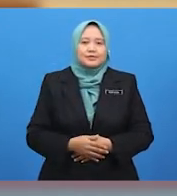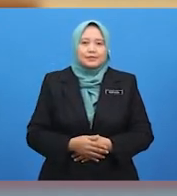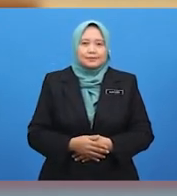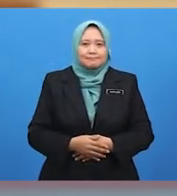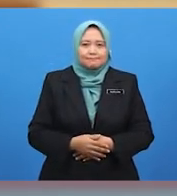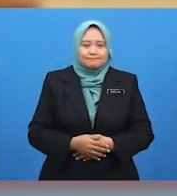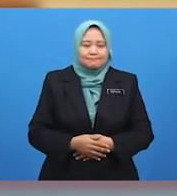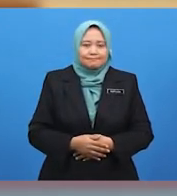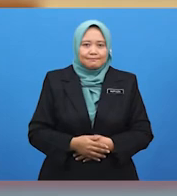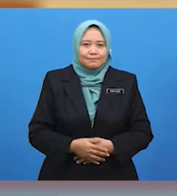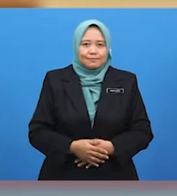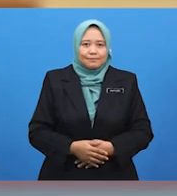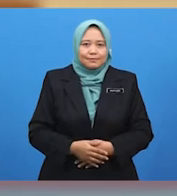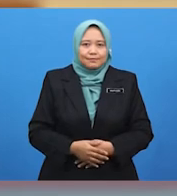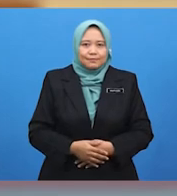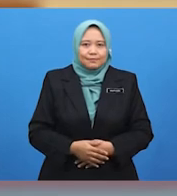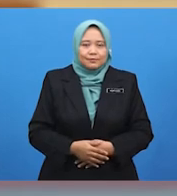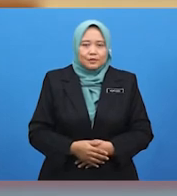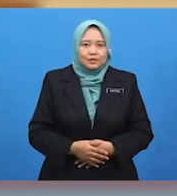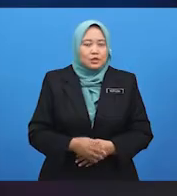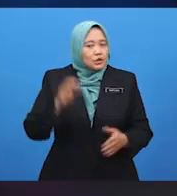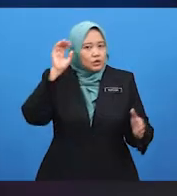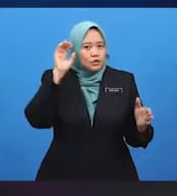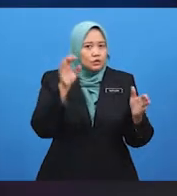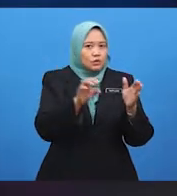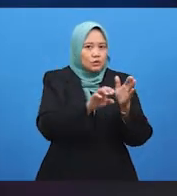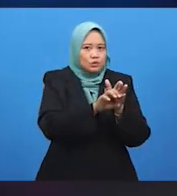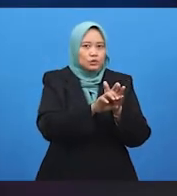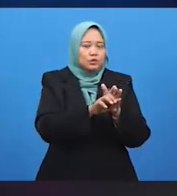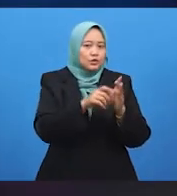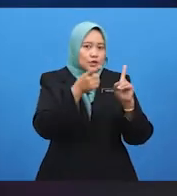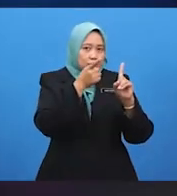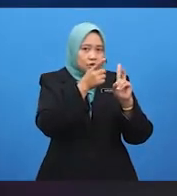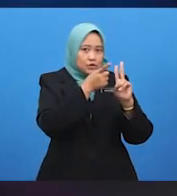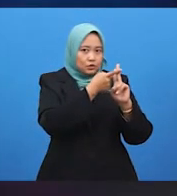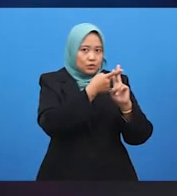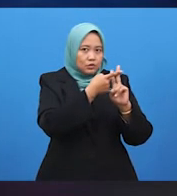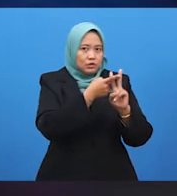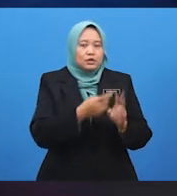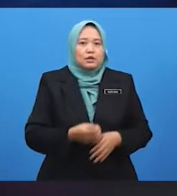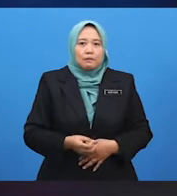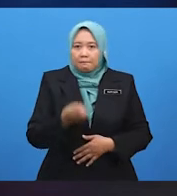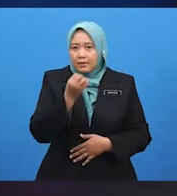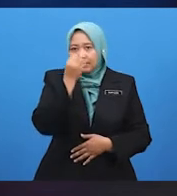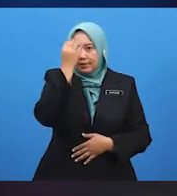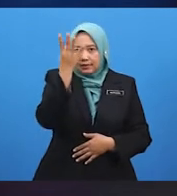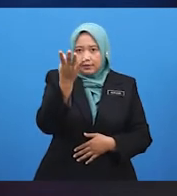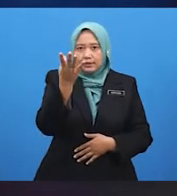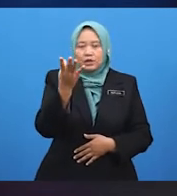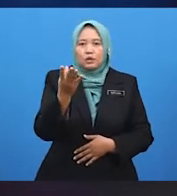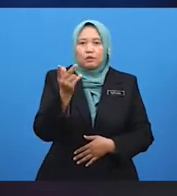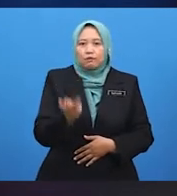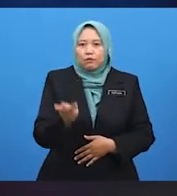Syabas semua. Maka, contoh sikap berani yang kedua ialah menyuarakan sesuatu perkara